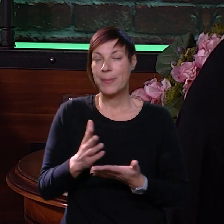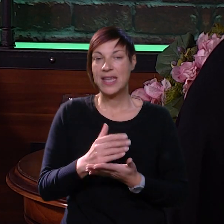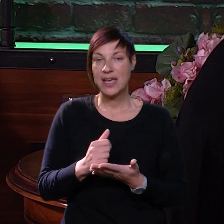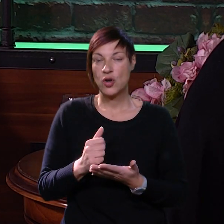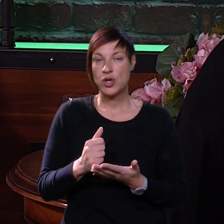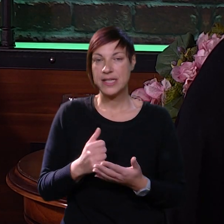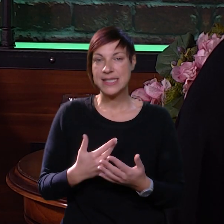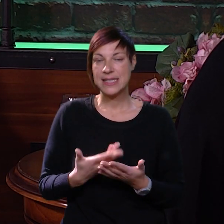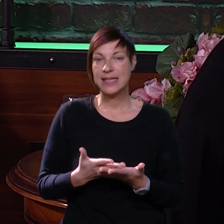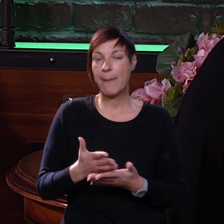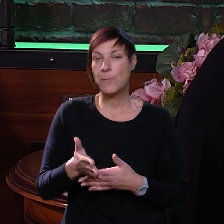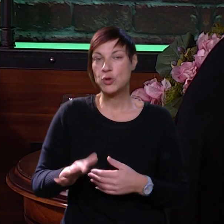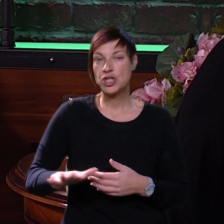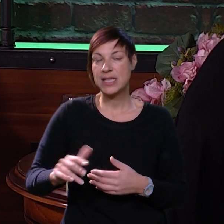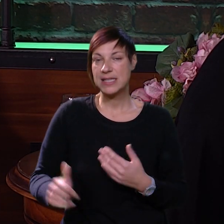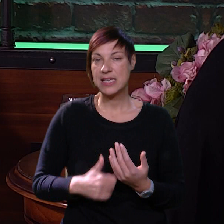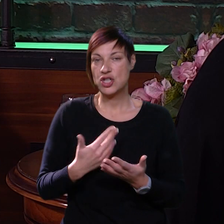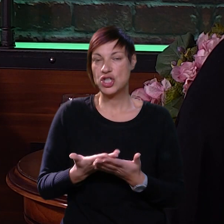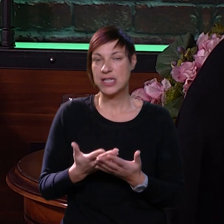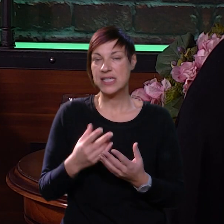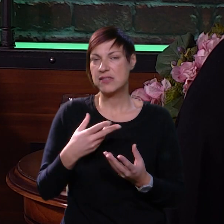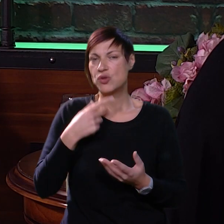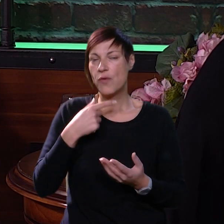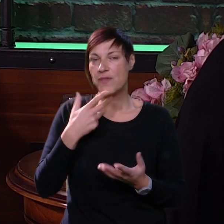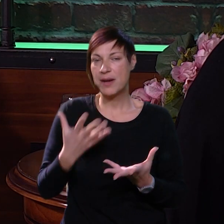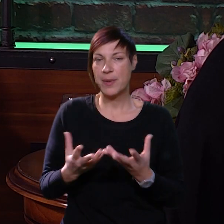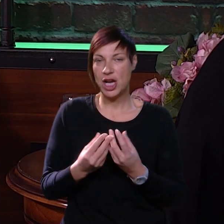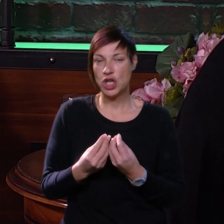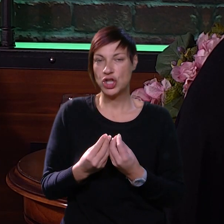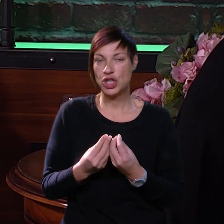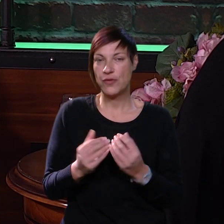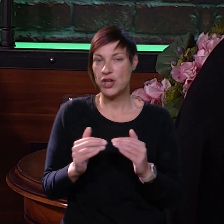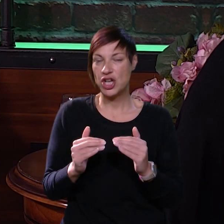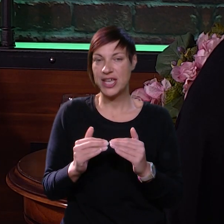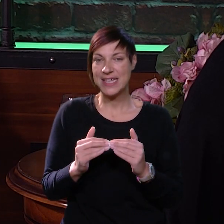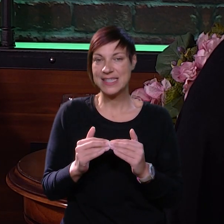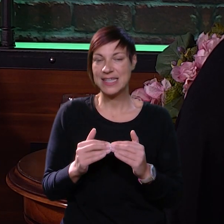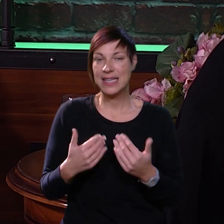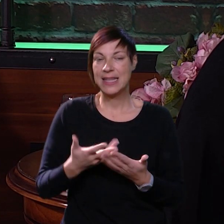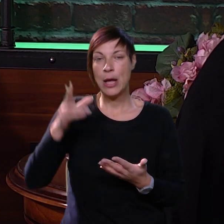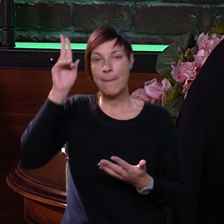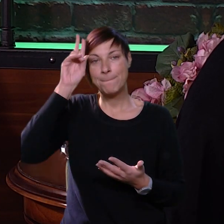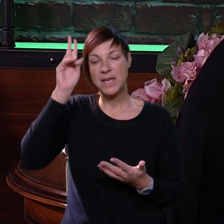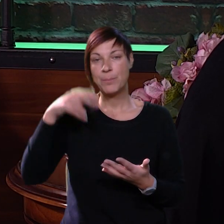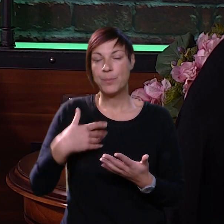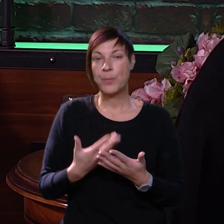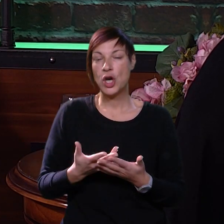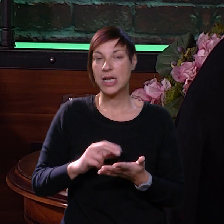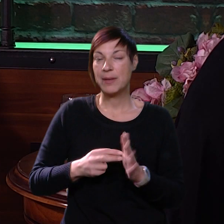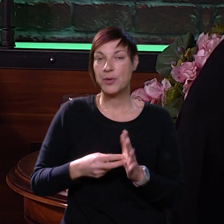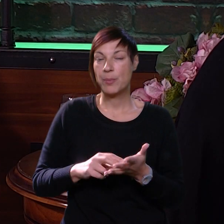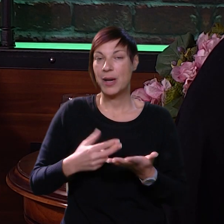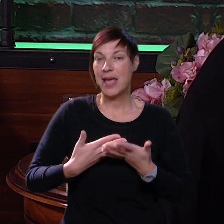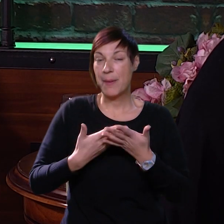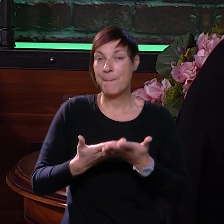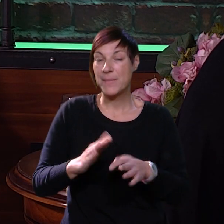što ću manje koristiti, budući da djeca još nisu toliko verbalno, na dovoljnoj razini da bi oni mogli verbalizirati